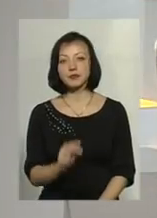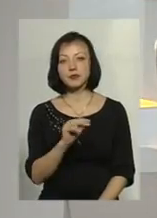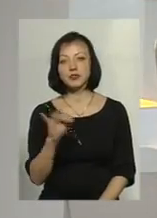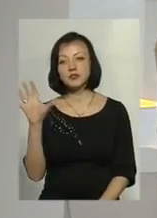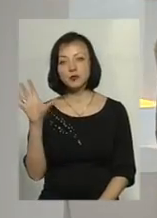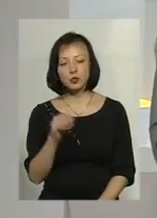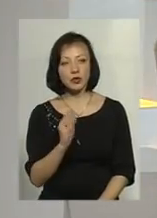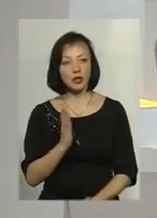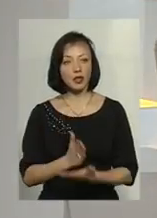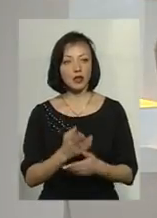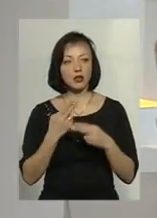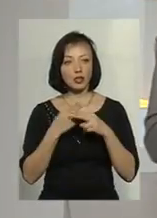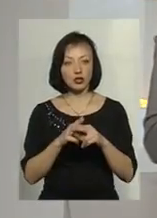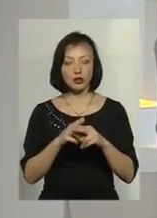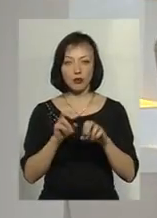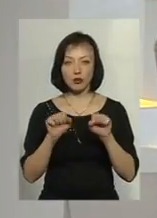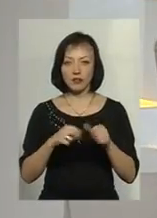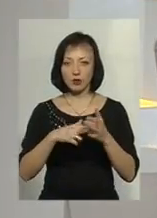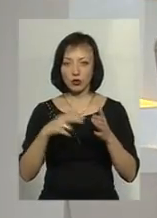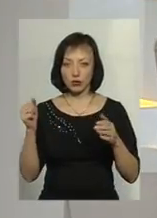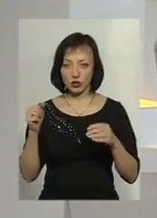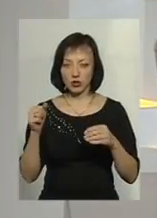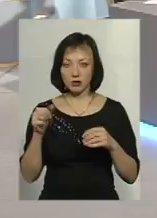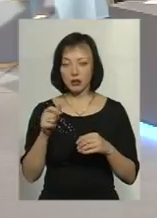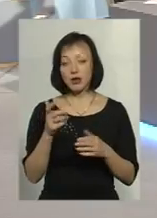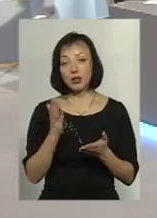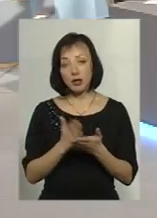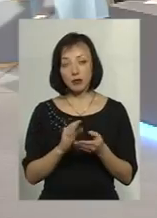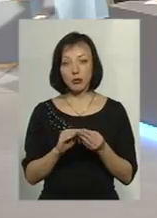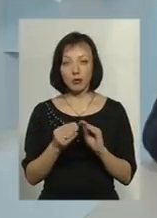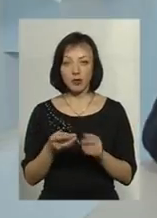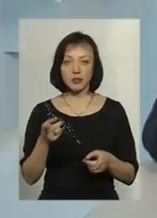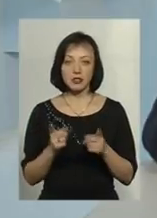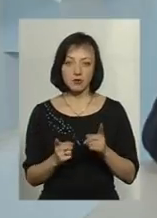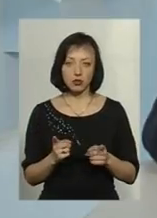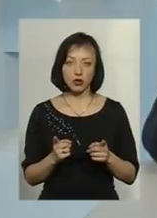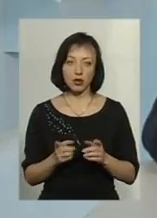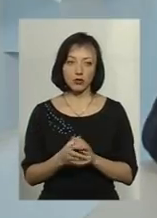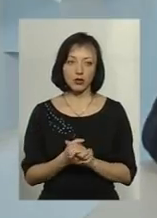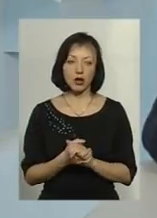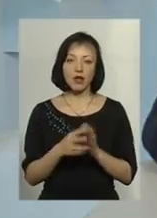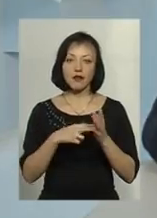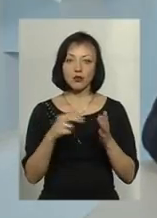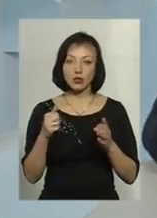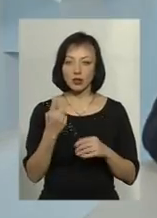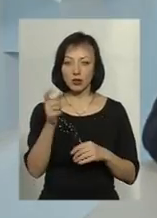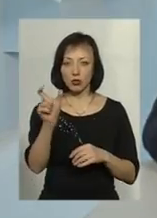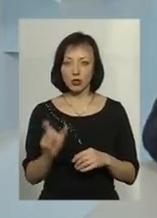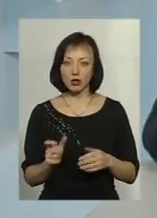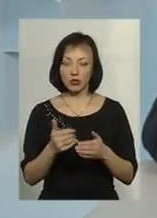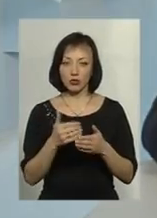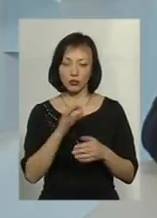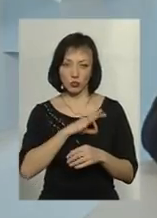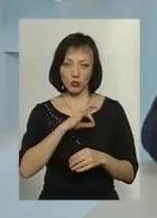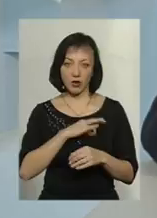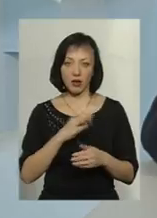можливість відключити такого споживача від постачання газу? Тут є вже проблеми, звичайно. Відключити споживача, який